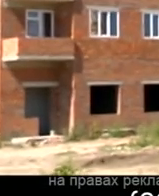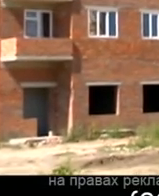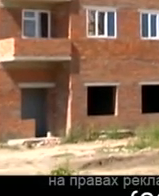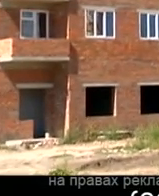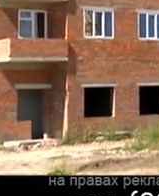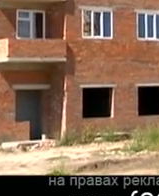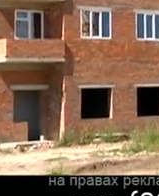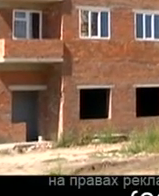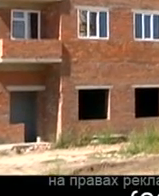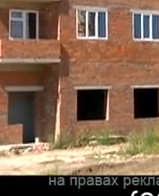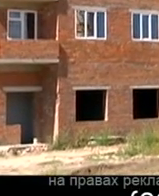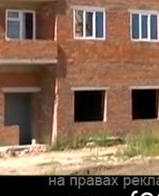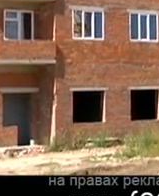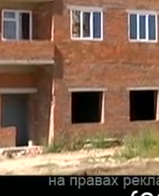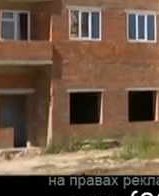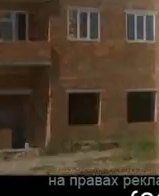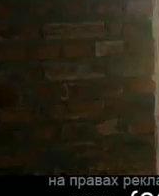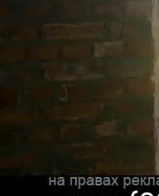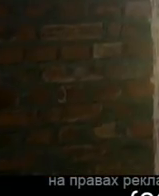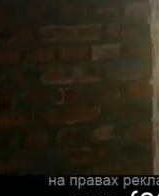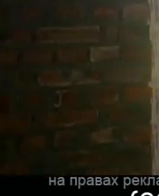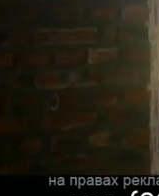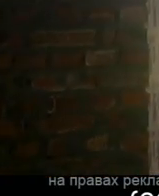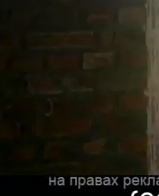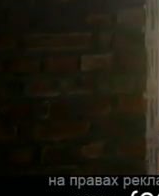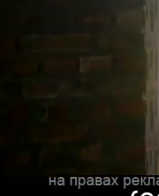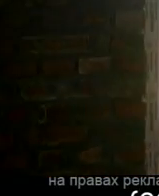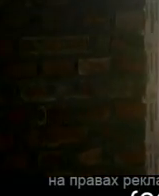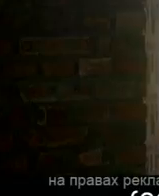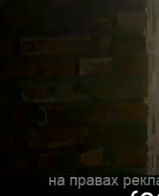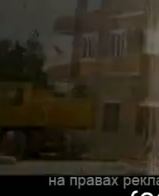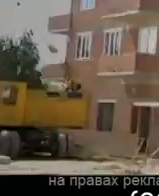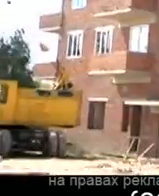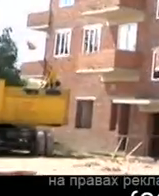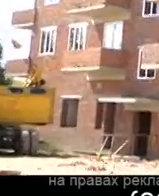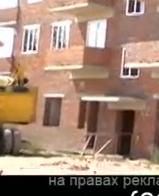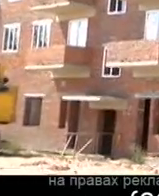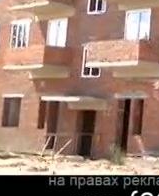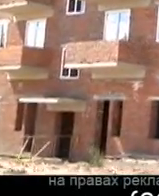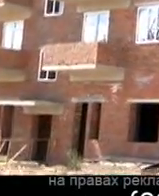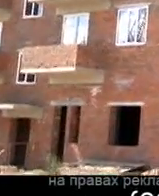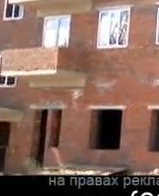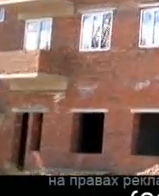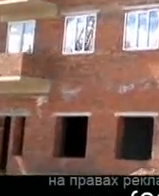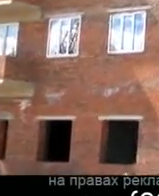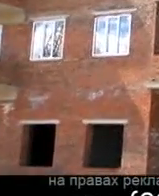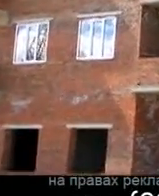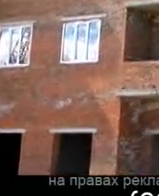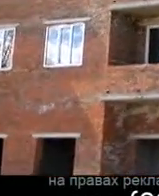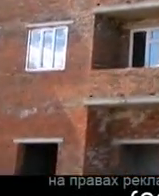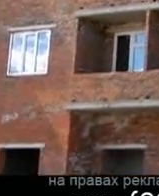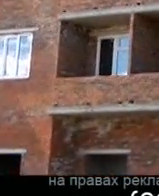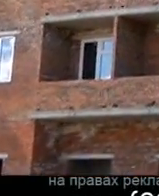змонтованим газовим котлом. Металопластикові вікна з двокамерним склопакетом. Є лічильники газу, електроенергії та холодної води.